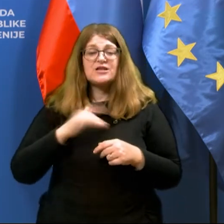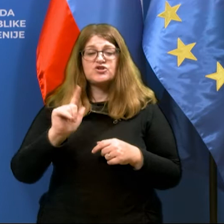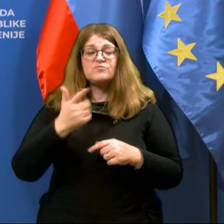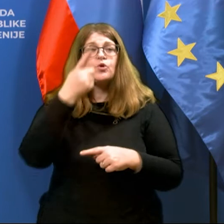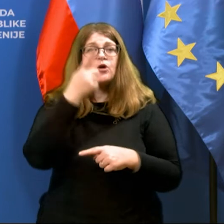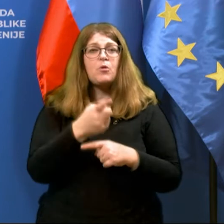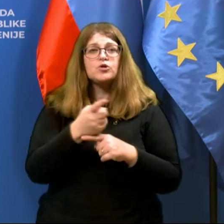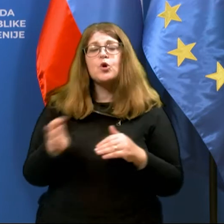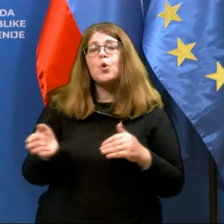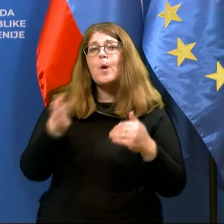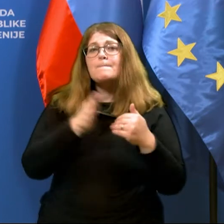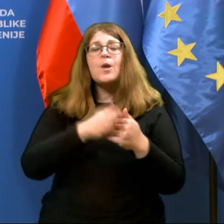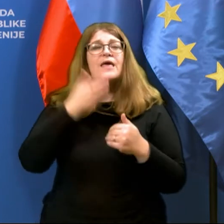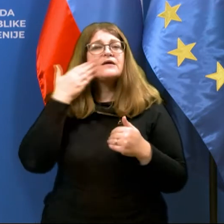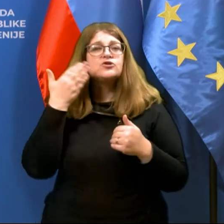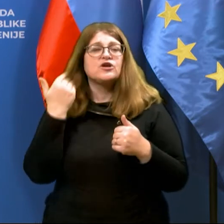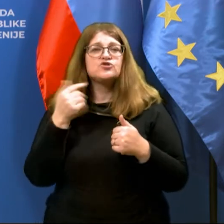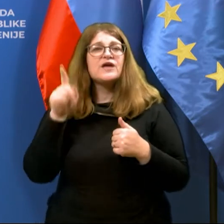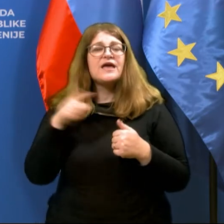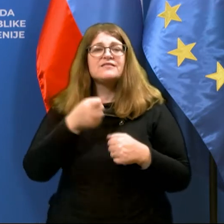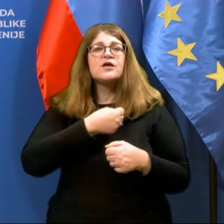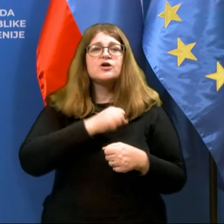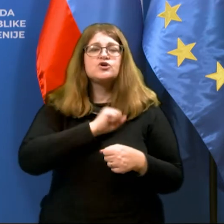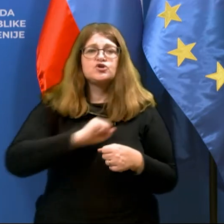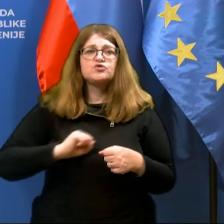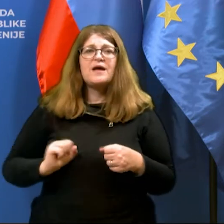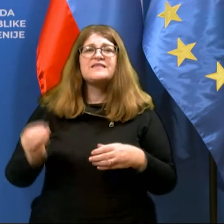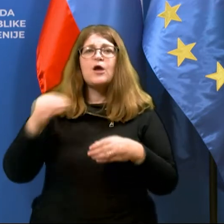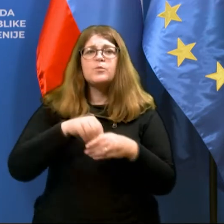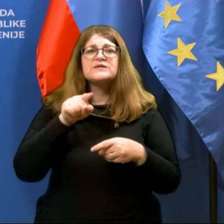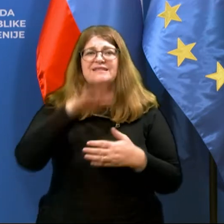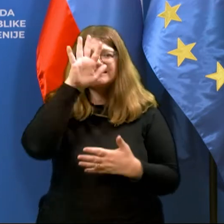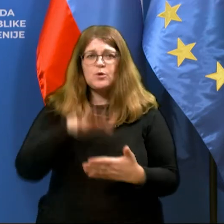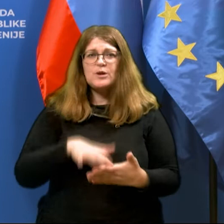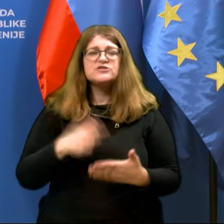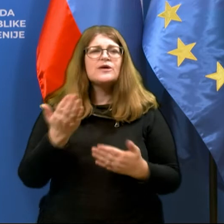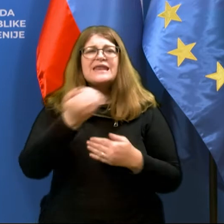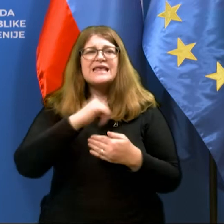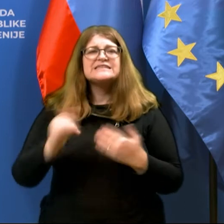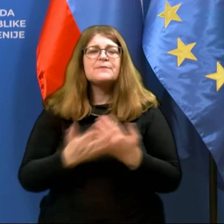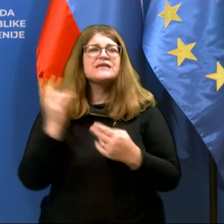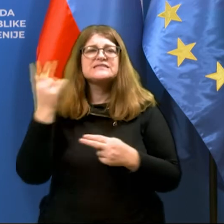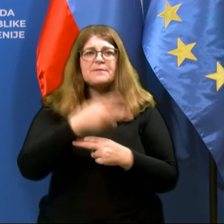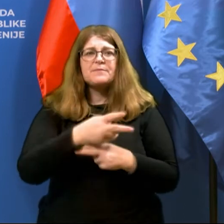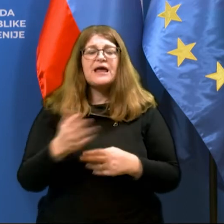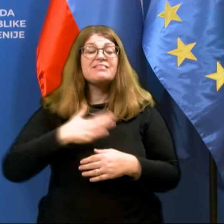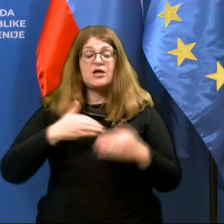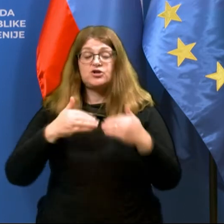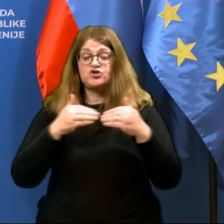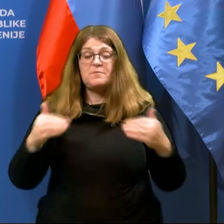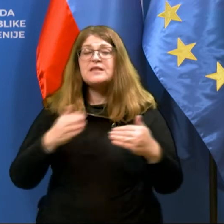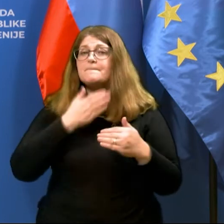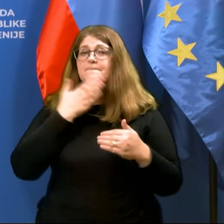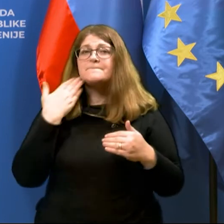poleg Češke in Španije uvrstila na tisto listo, kjer izjema za prehajanje naše meja